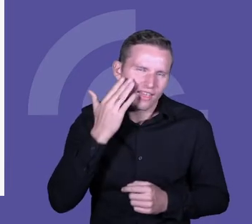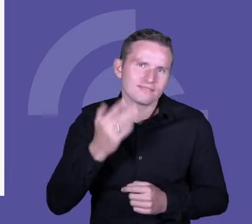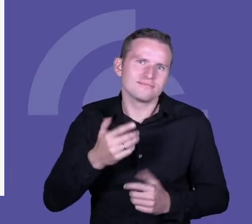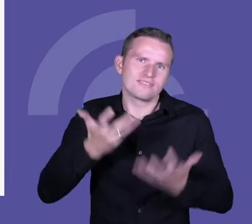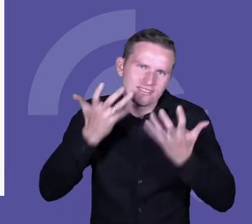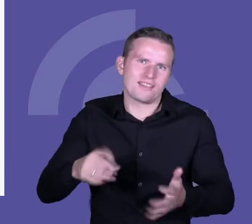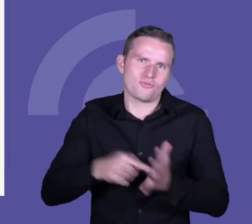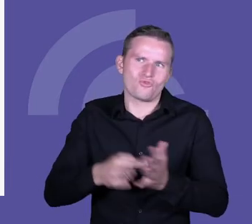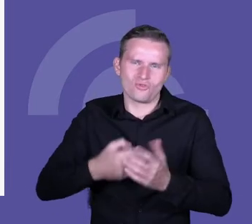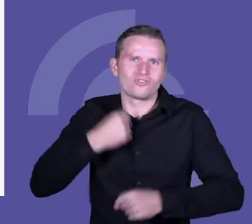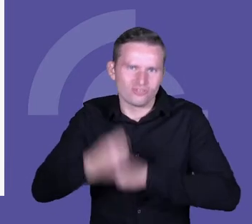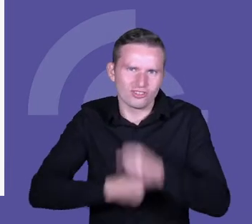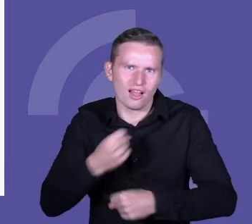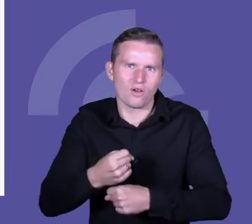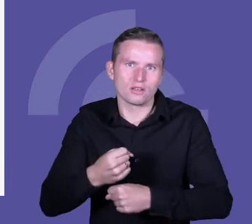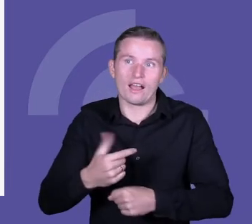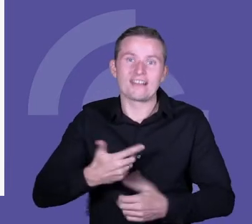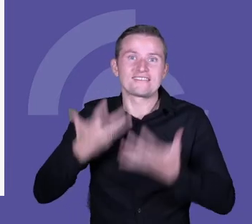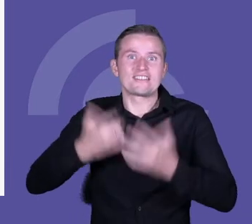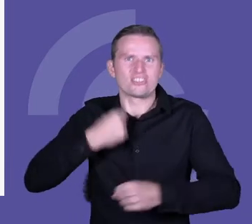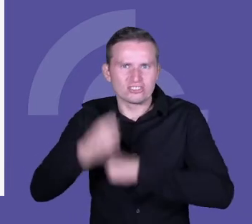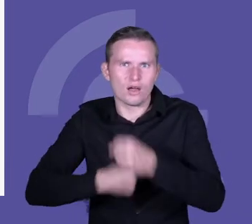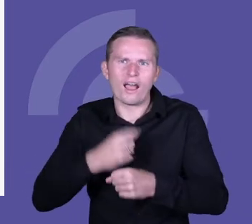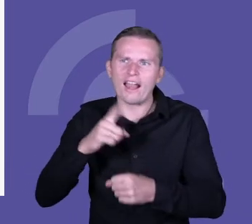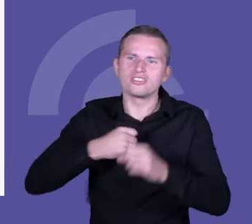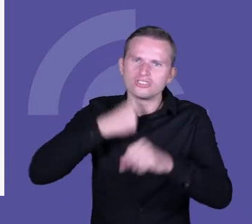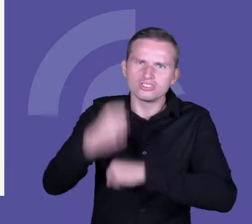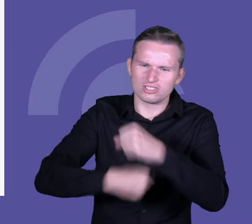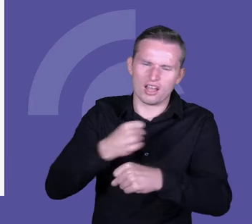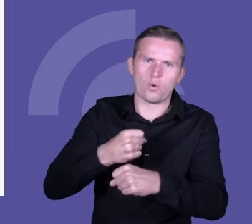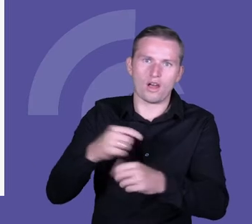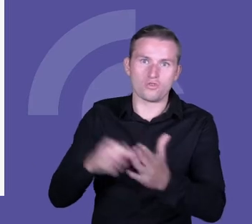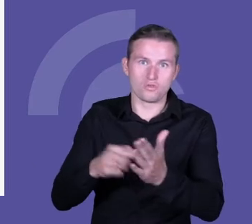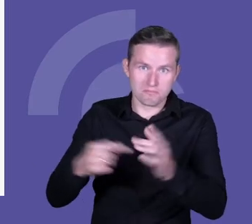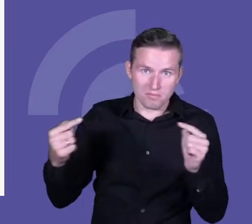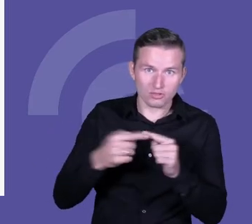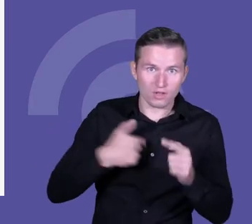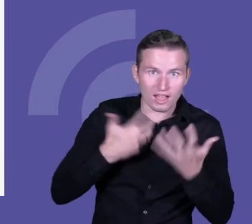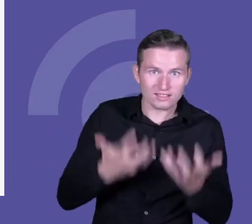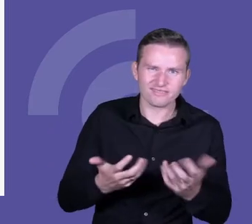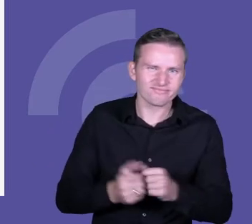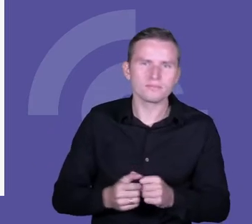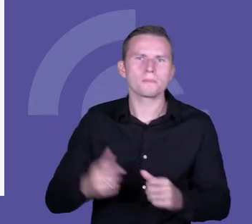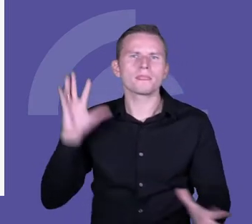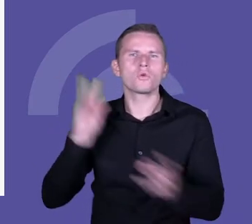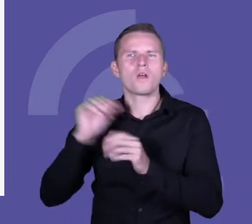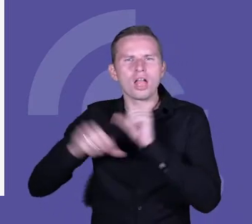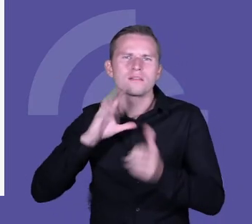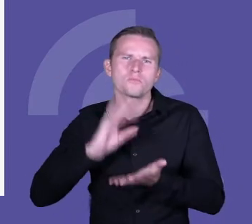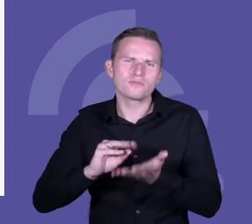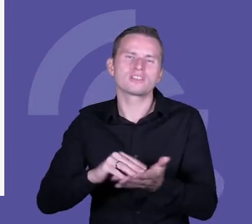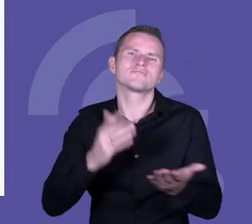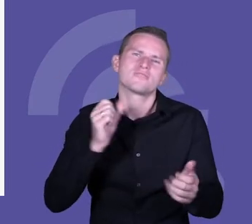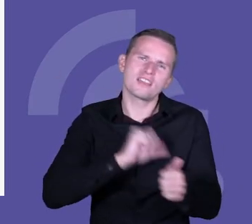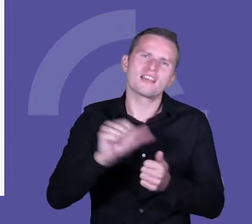ale mamy poczucie, że to się tak nie dzieje bardzo, jakbyśmy chcieli. Mimo, że to powtarzamy od wielu lat, że są programy i tak dalej, tak byśmy mieli powiedzieć o takim